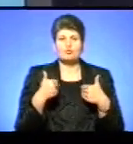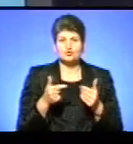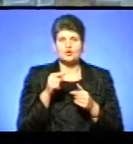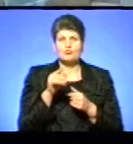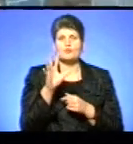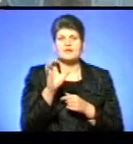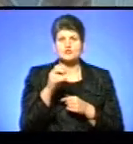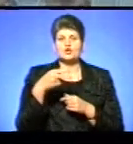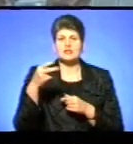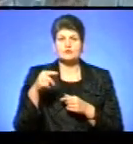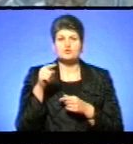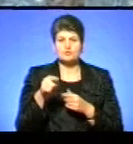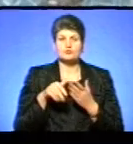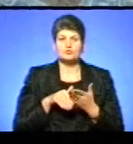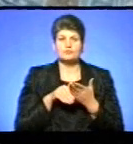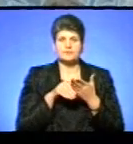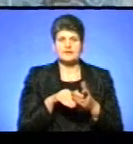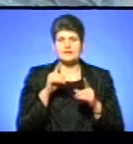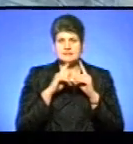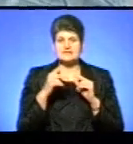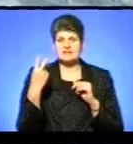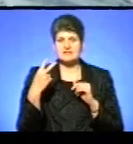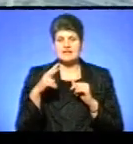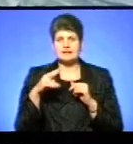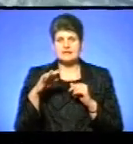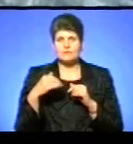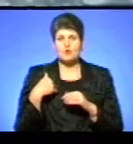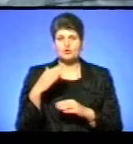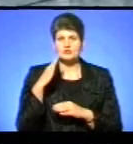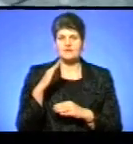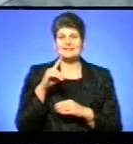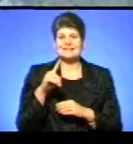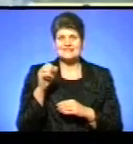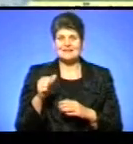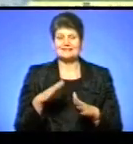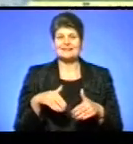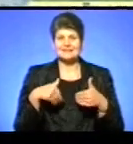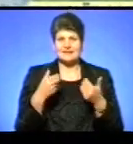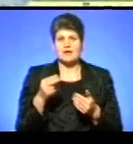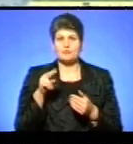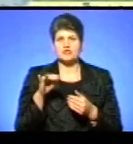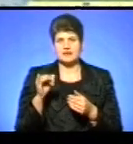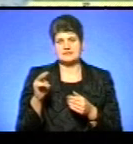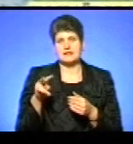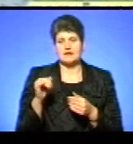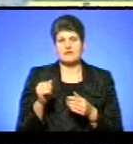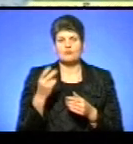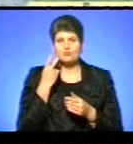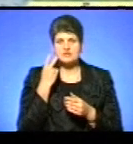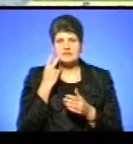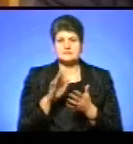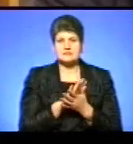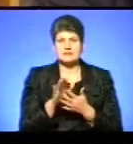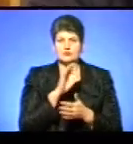500 євро, щоб той посприяв на сесії 20 листопада проголосувати за надання Почаївській лаврі у постійне безкоштовне користування